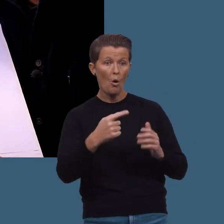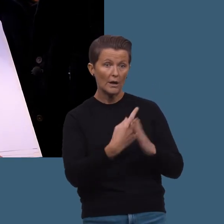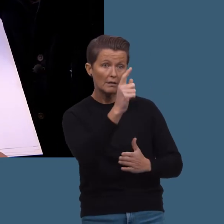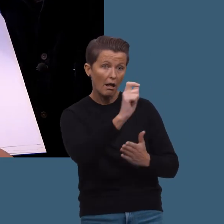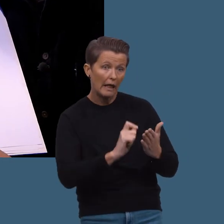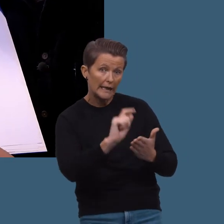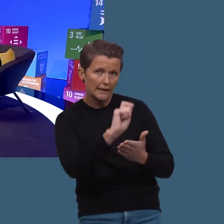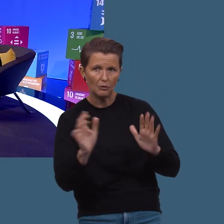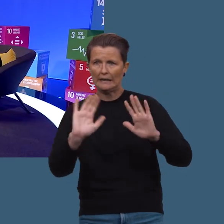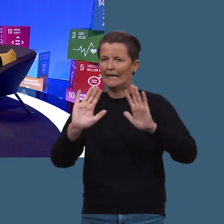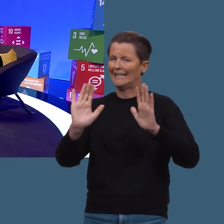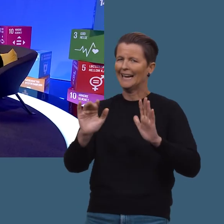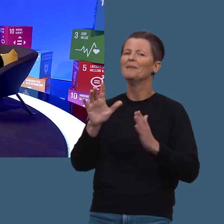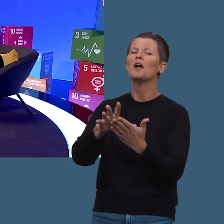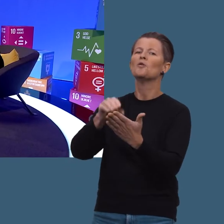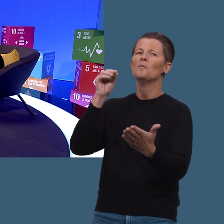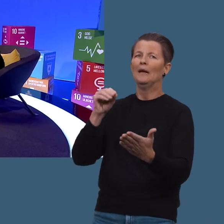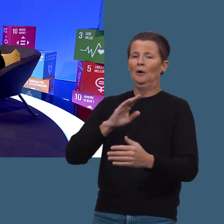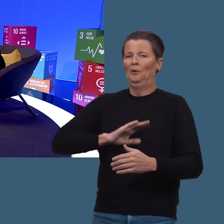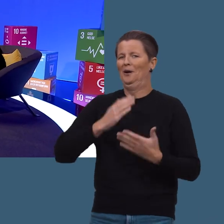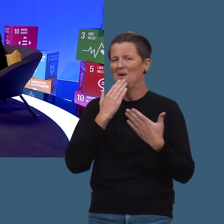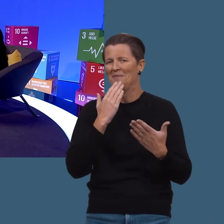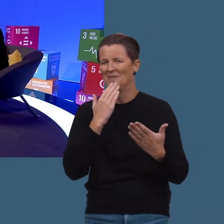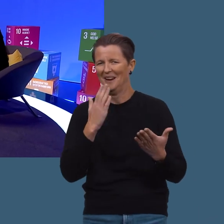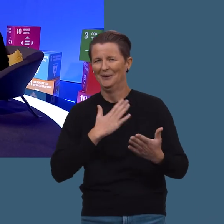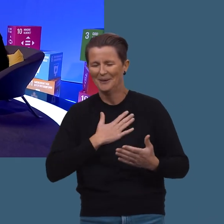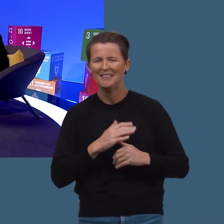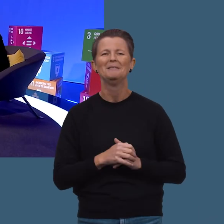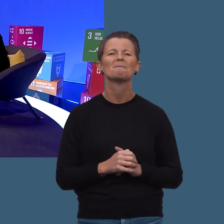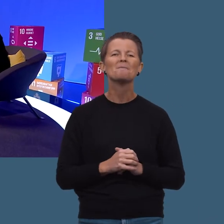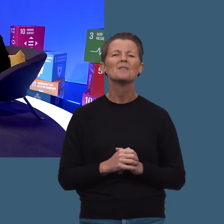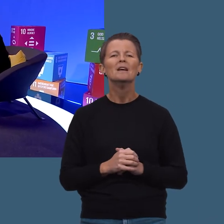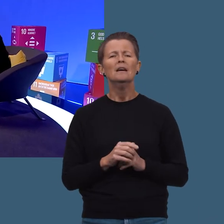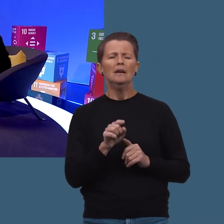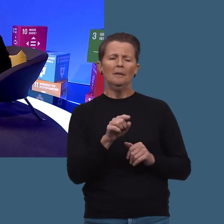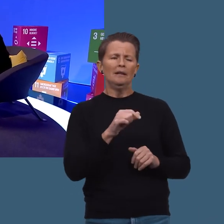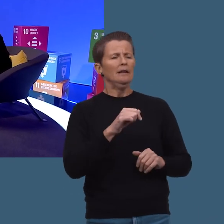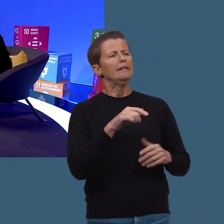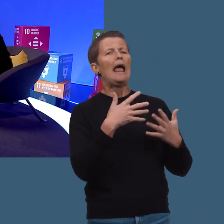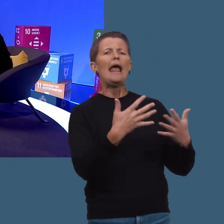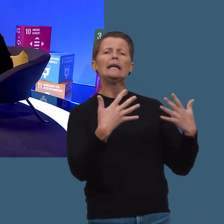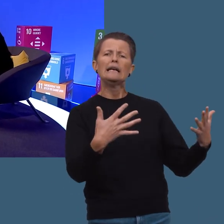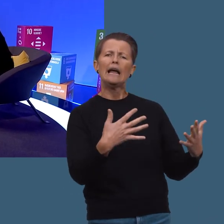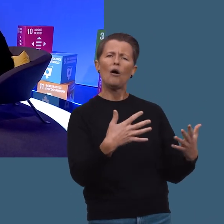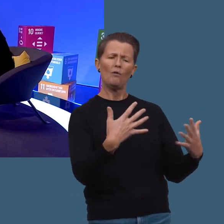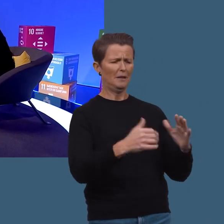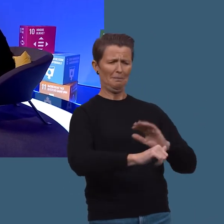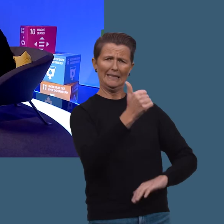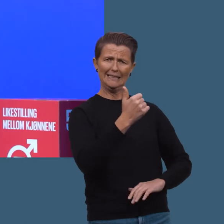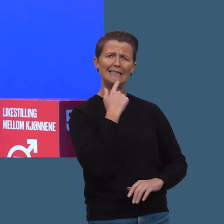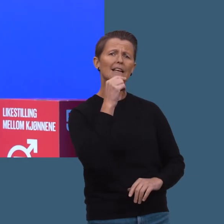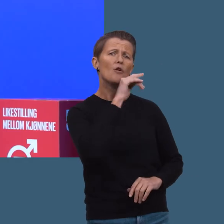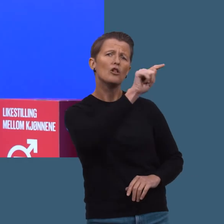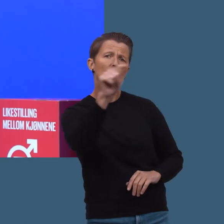ikke sant. Tegner du på originalene, eller? Nei, dette var en kopi. Ok, godt å vite. Men det enkleste er ofte det beste,